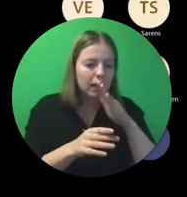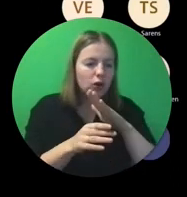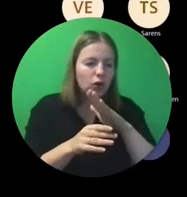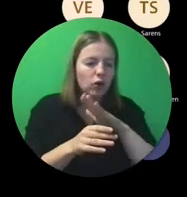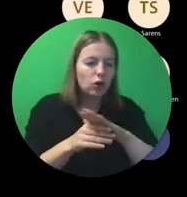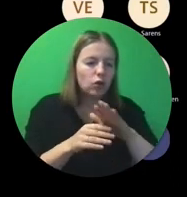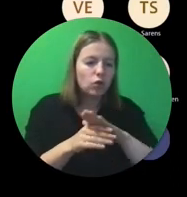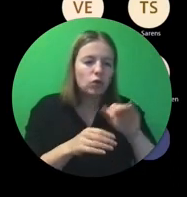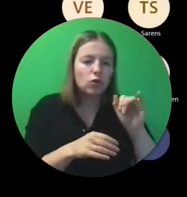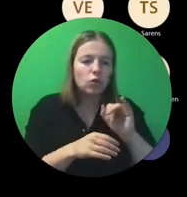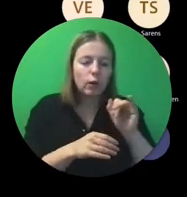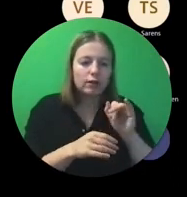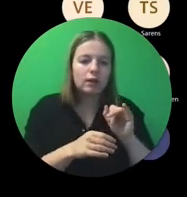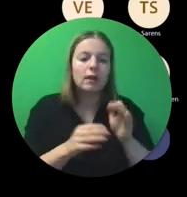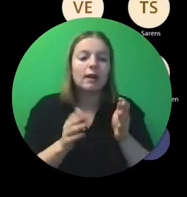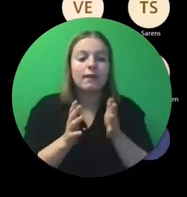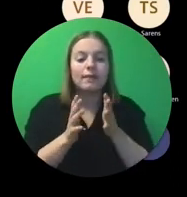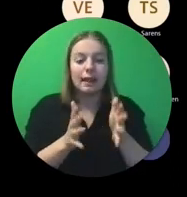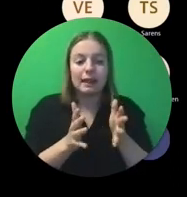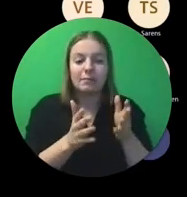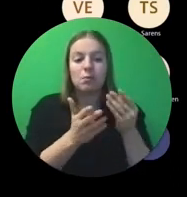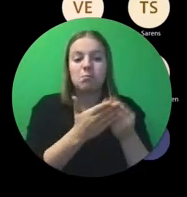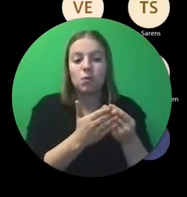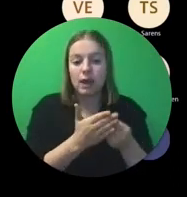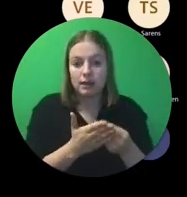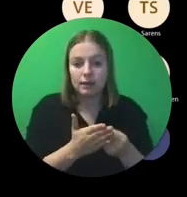dat, dus het deelnamebewijs dat ik hier schets,